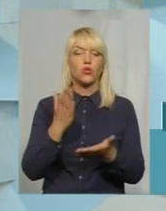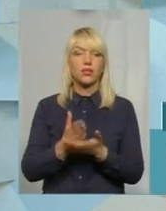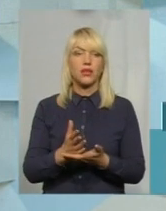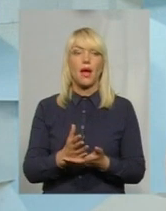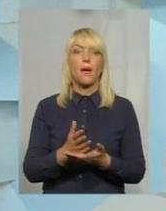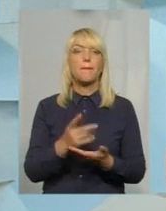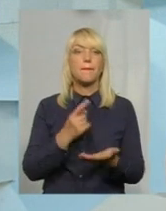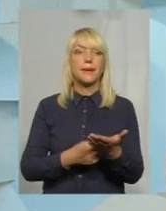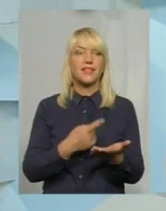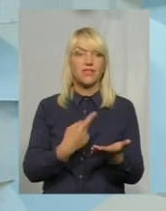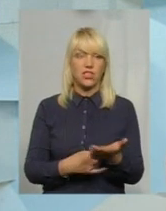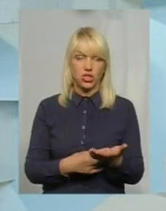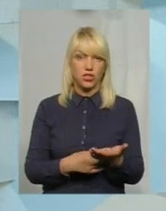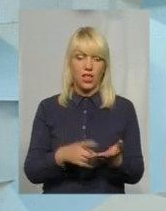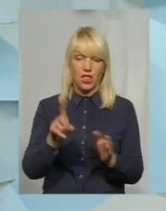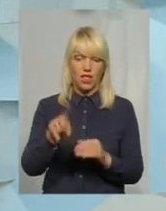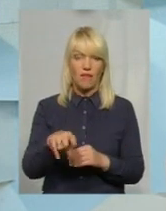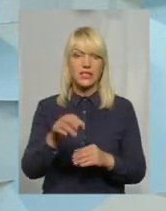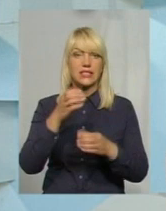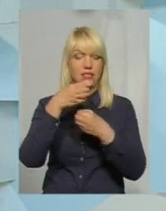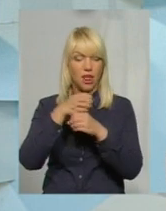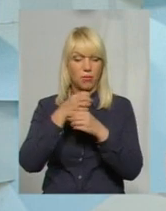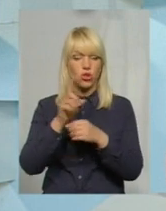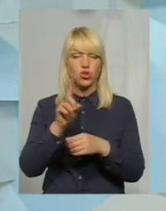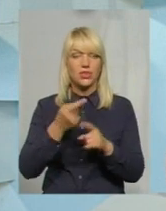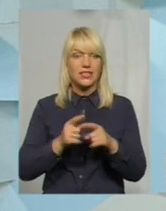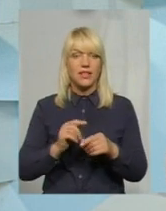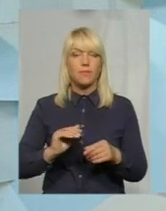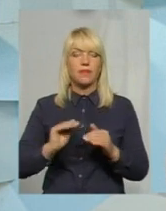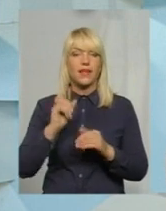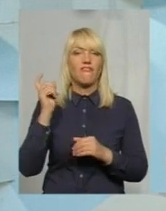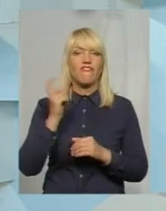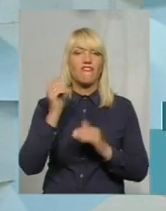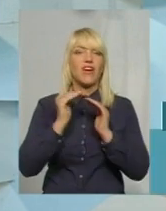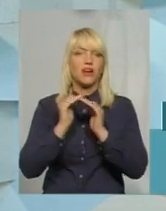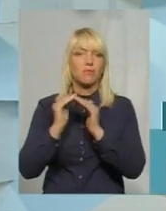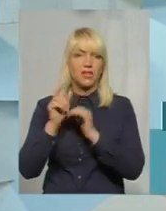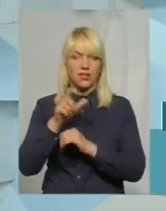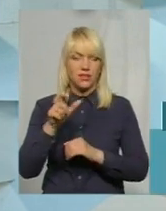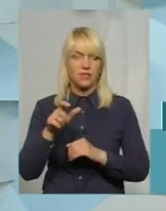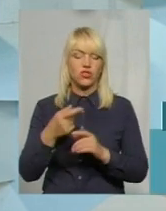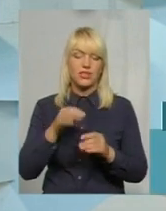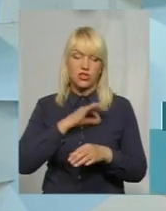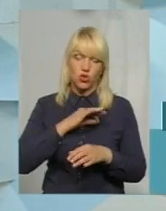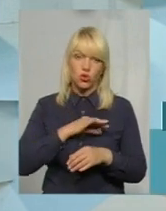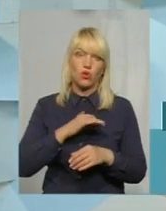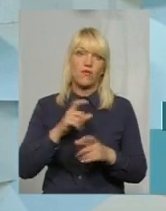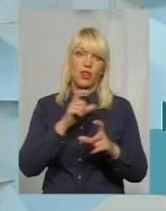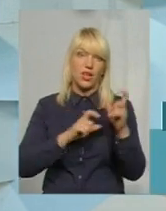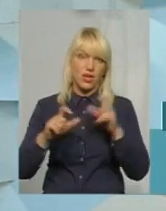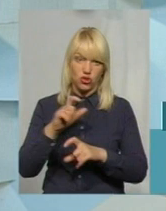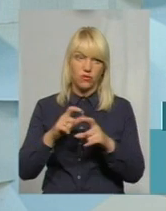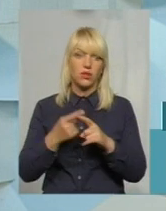навіть з лабораторій, що ці фермери застосовували одну речовину, відповідно, повинні вони